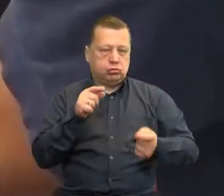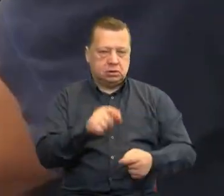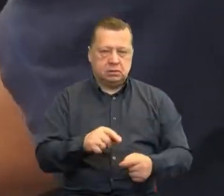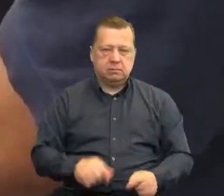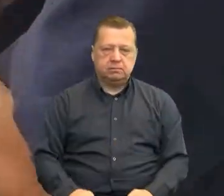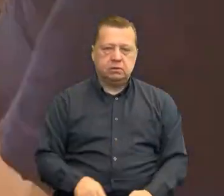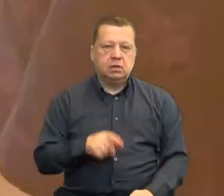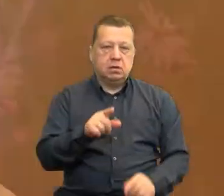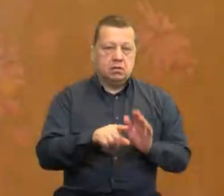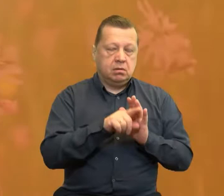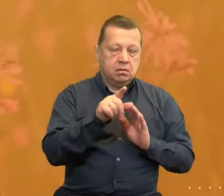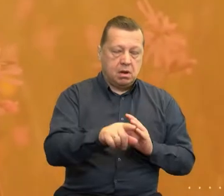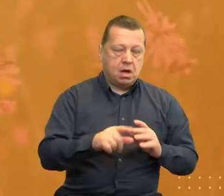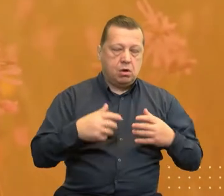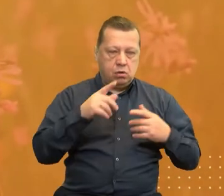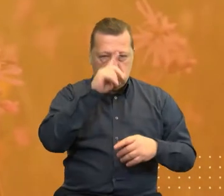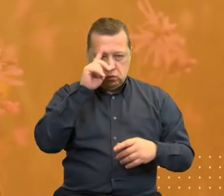dla ludzi, jak i dla zapylaczy.